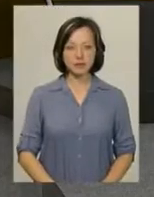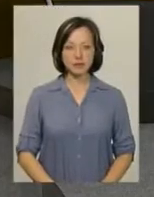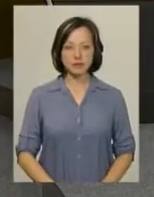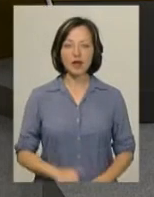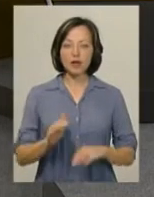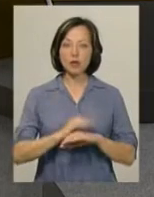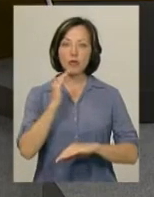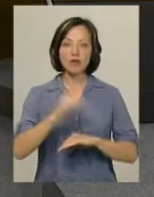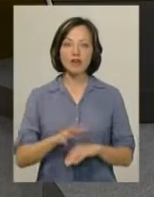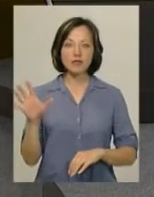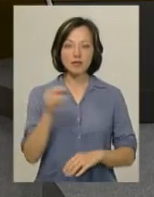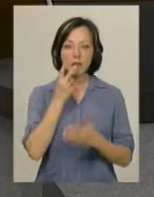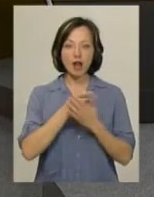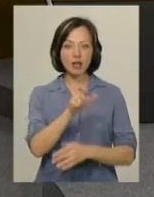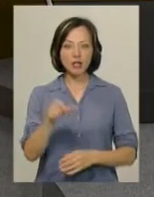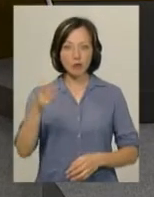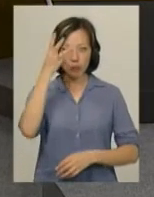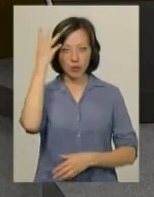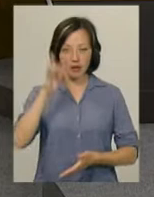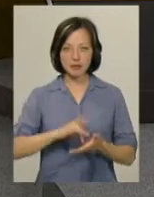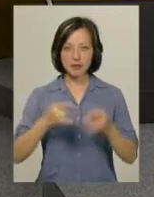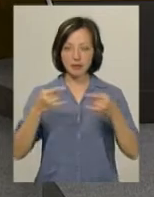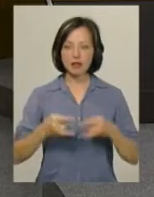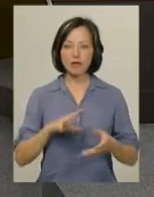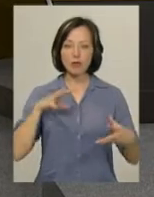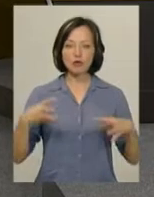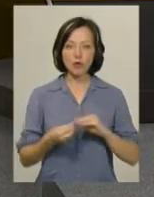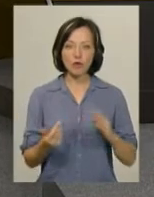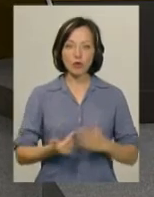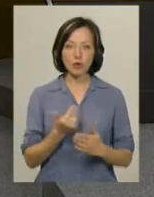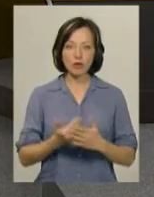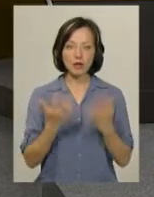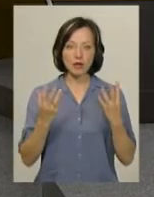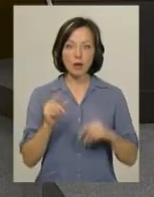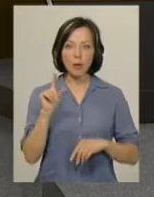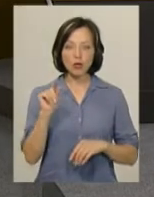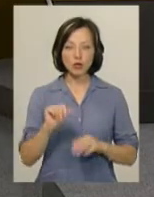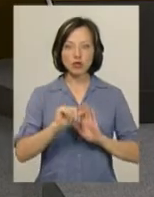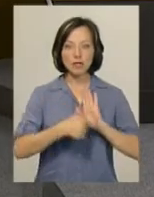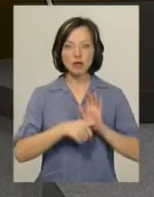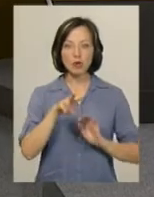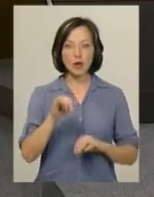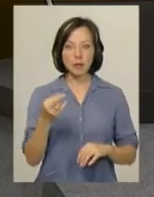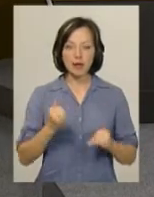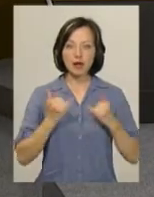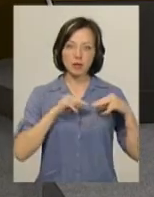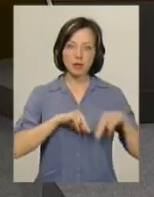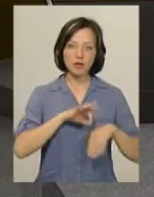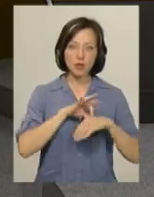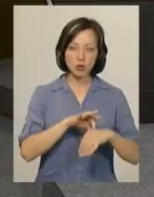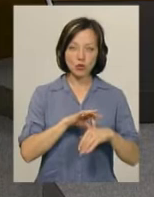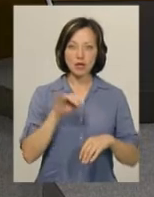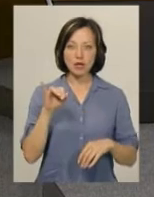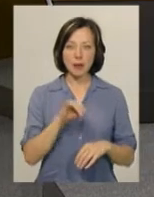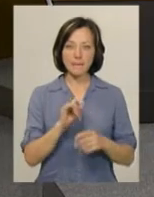Доброго вечора всім глядачам каналу «Поділяцентр». В ефірі підсумковий інформаційний випуск понеділка, 16 липня. В студії ведуча Світлана